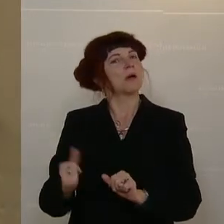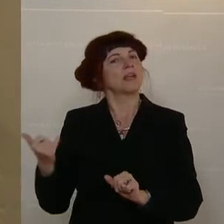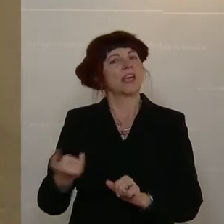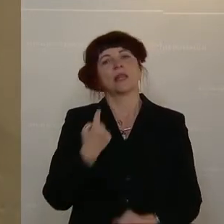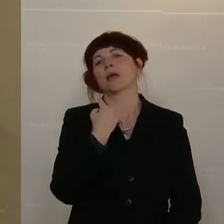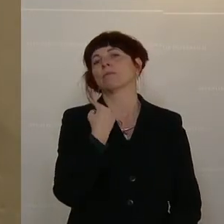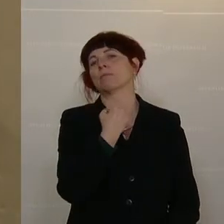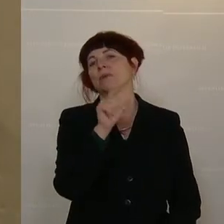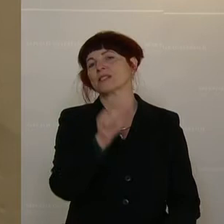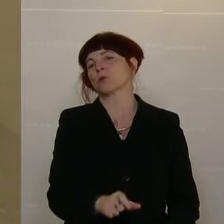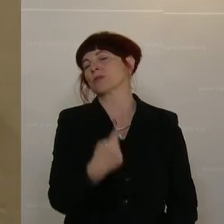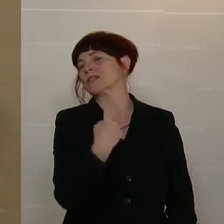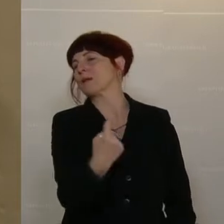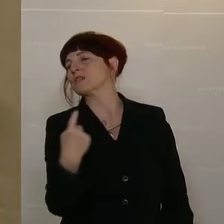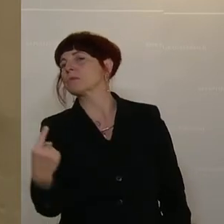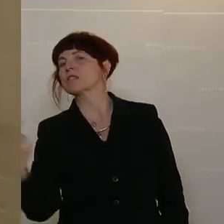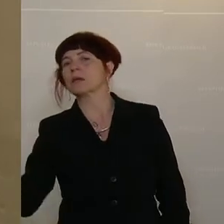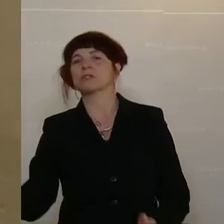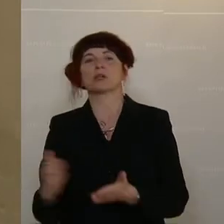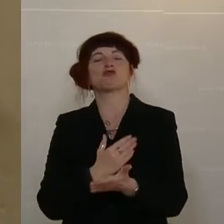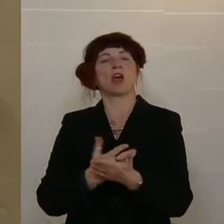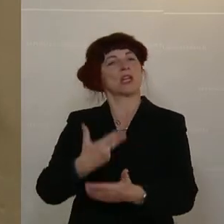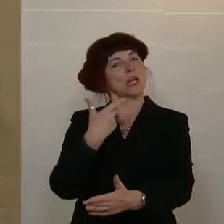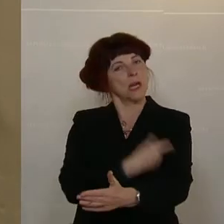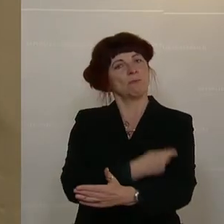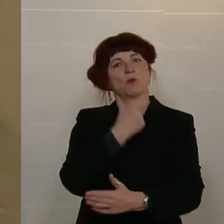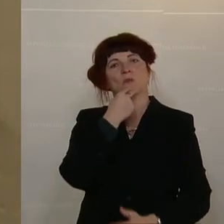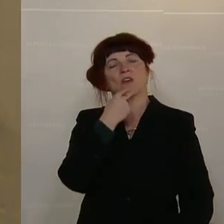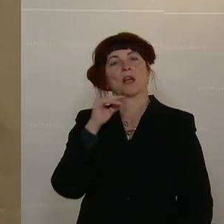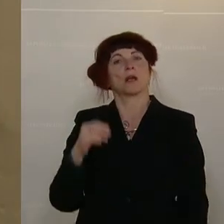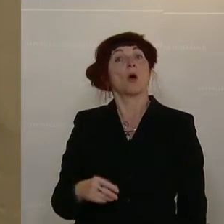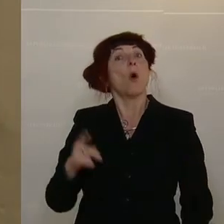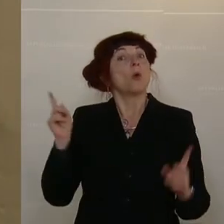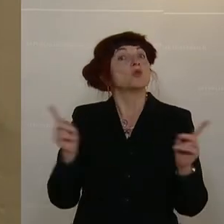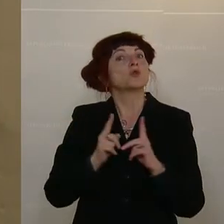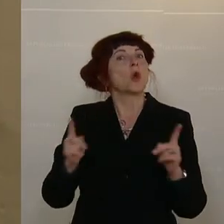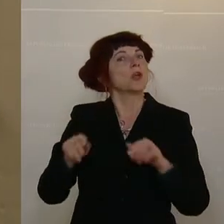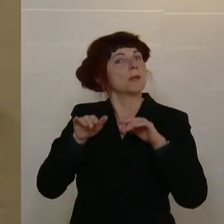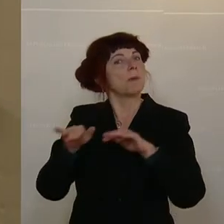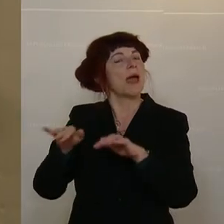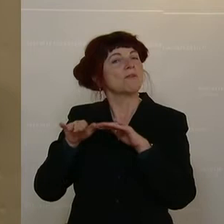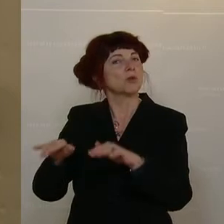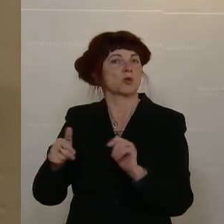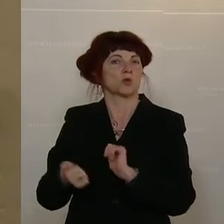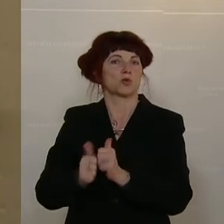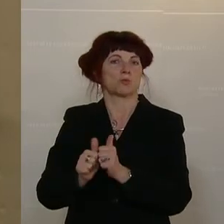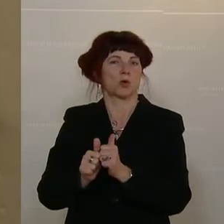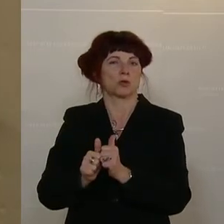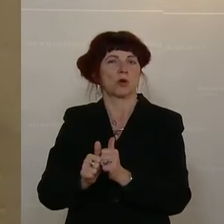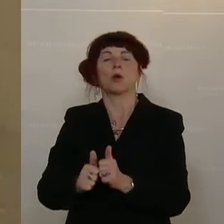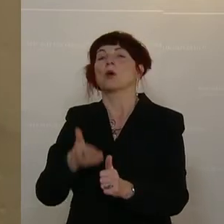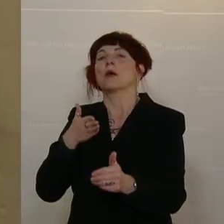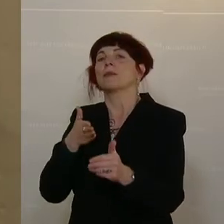Sache, sich impfen zu lassen. Und es darf auch keinen Beeinflussung im Sport geben und man dadurch direkt oder